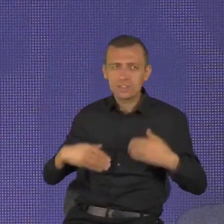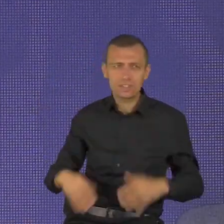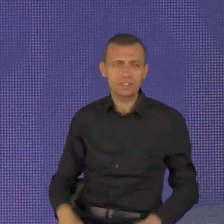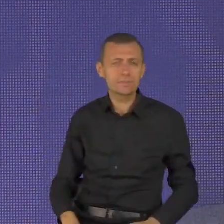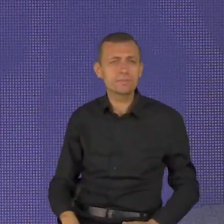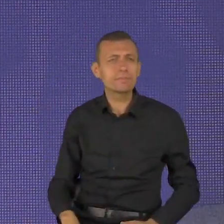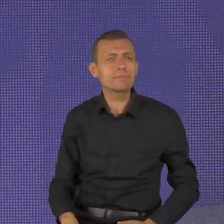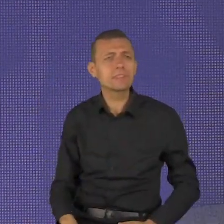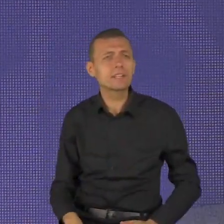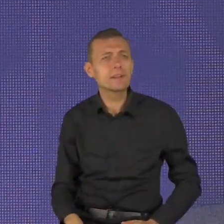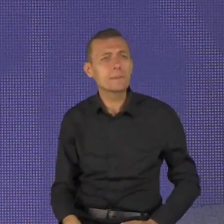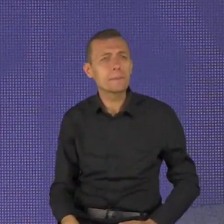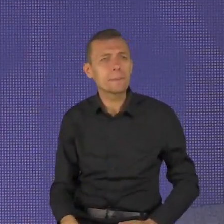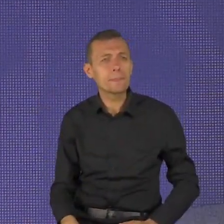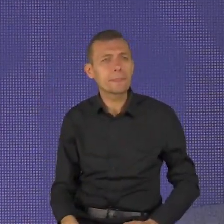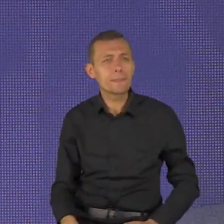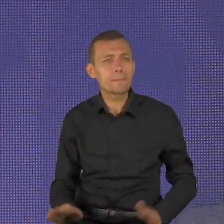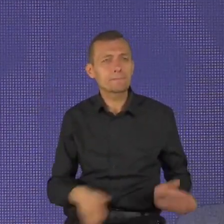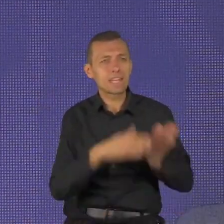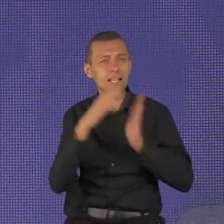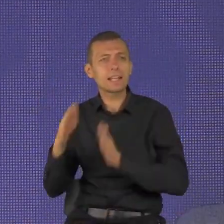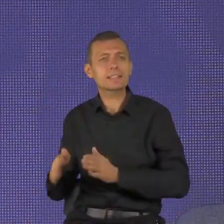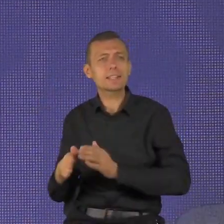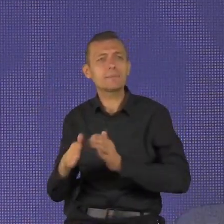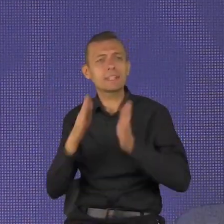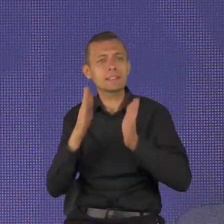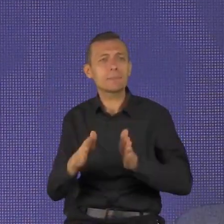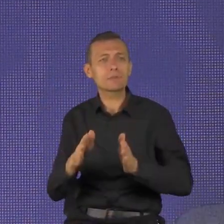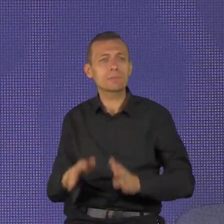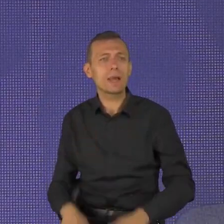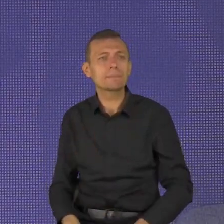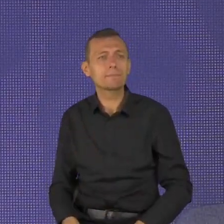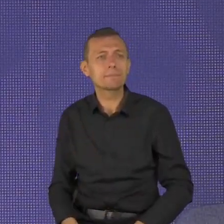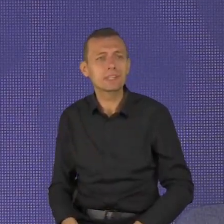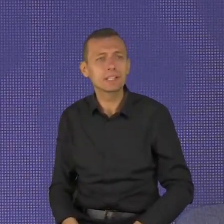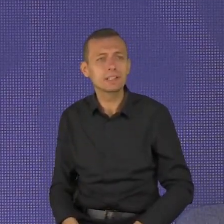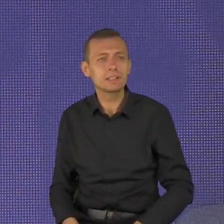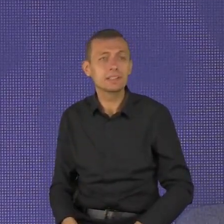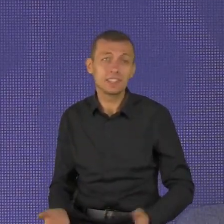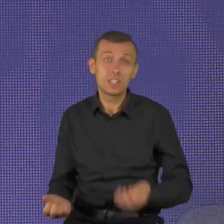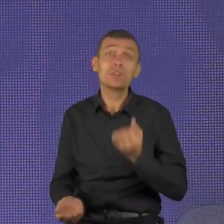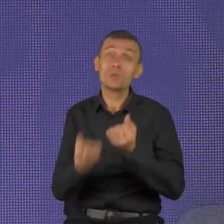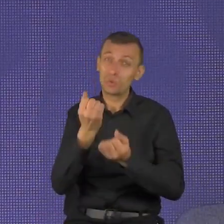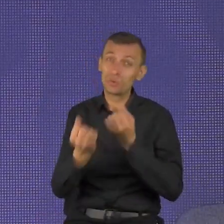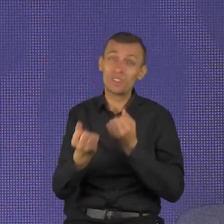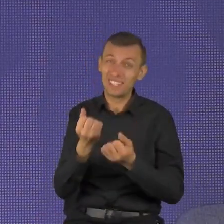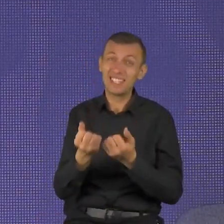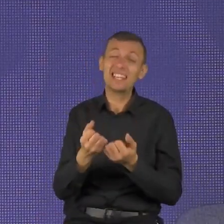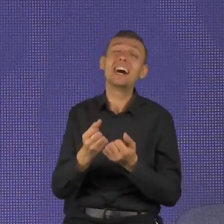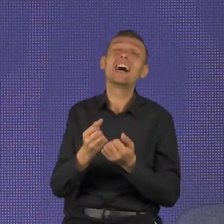kulturze obecnej. Posłuchajcie, bo on jest bardzo trudny, ale nie niemożliwy.